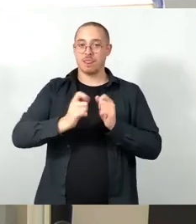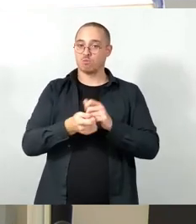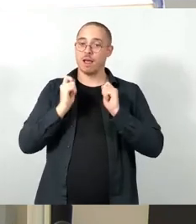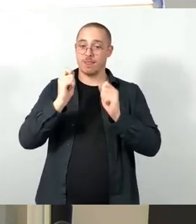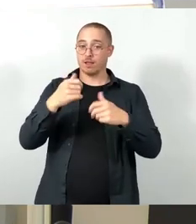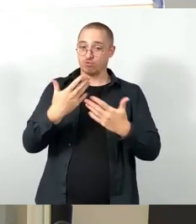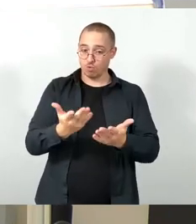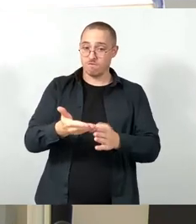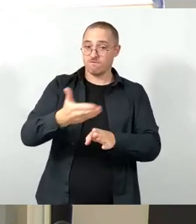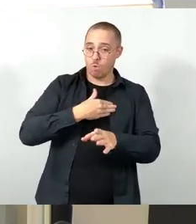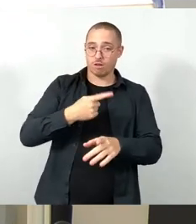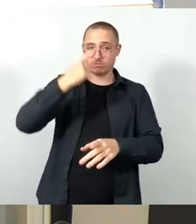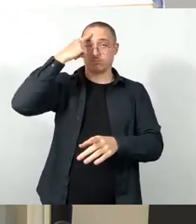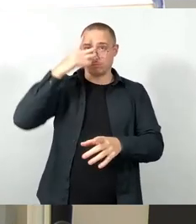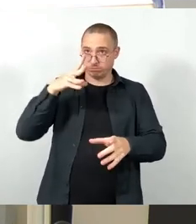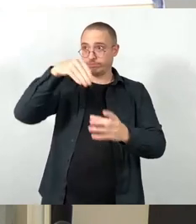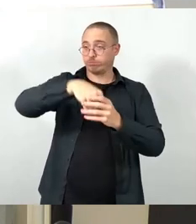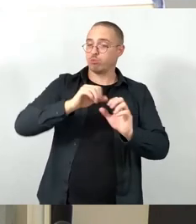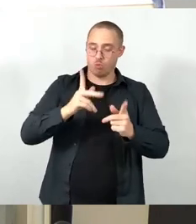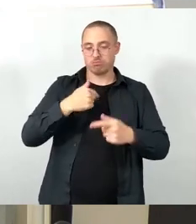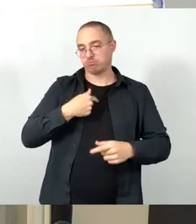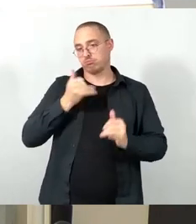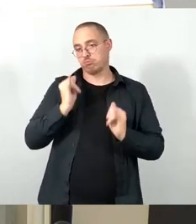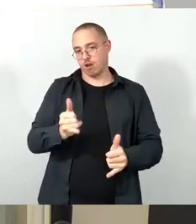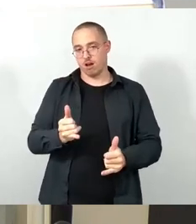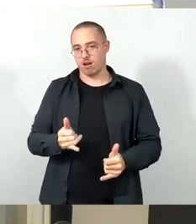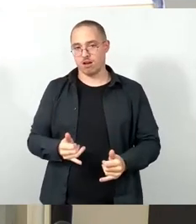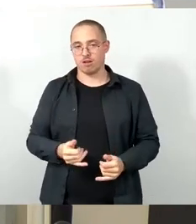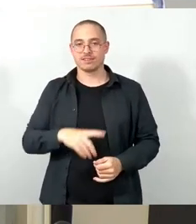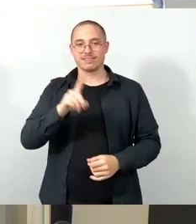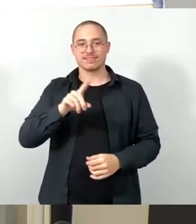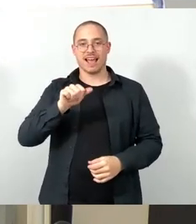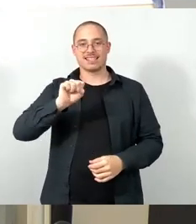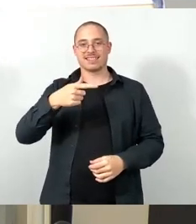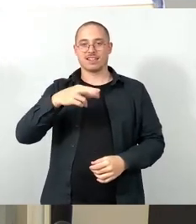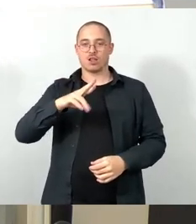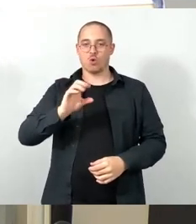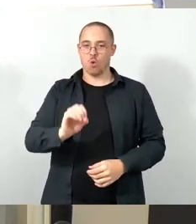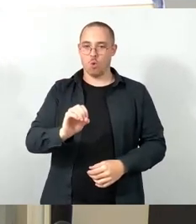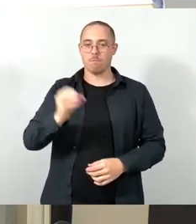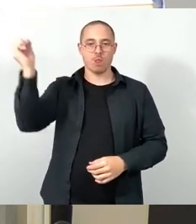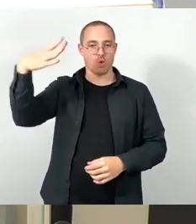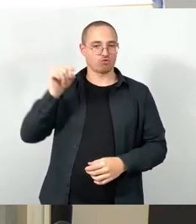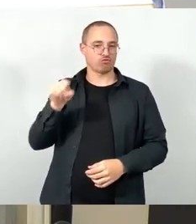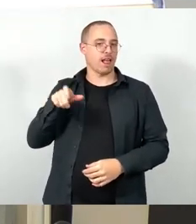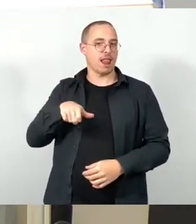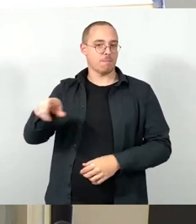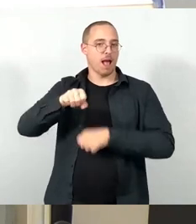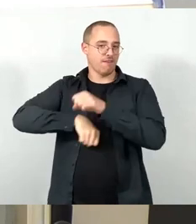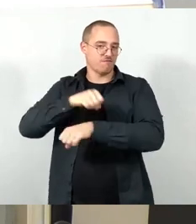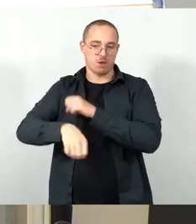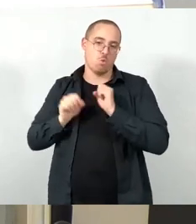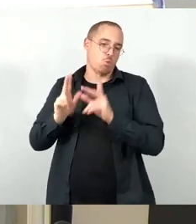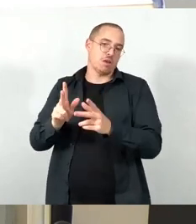die Zastro-Beleuchtung auf dem Elberadweg im Prinzip zu installieren und dann zu betreiben